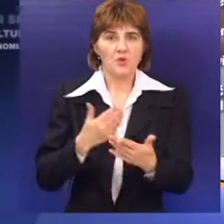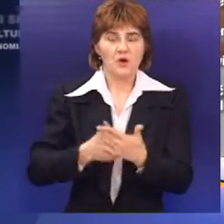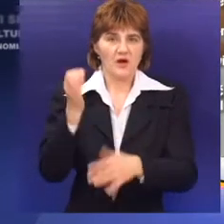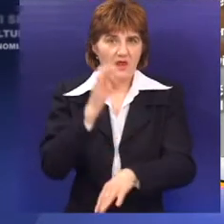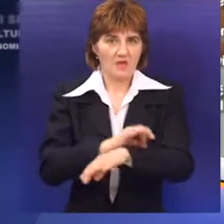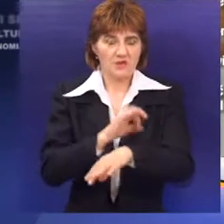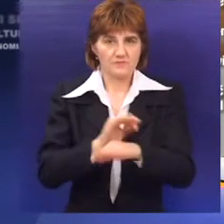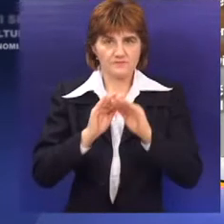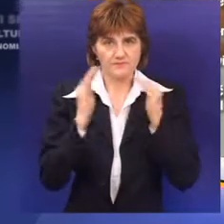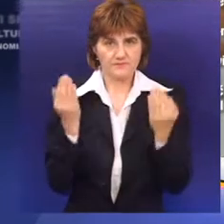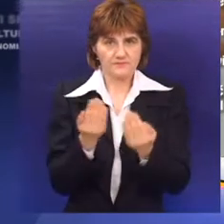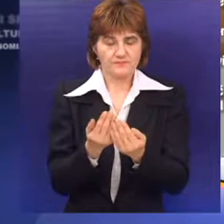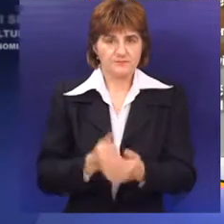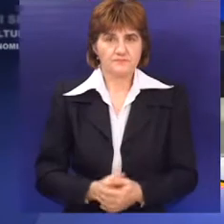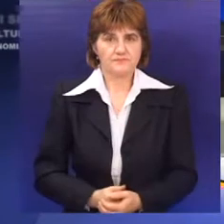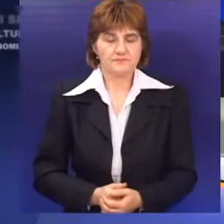gradske uprave Subotica.